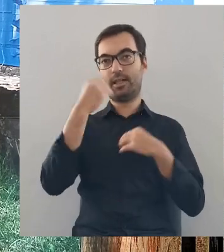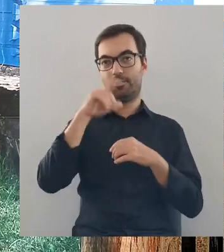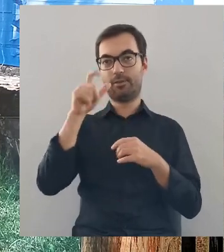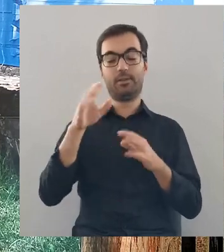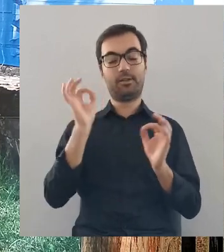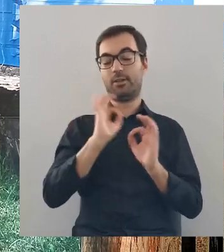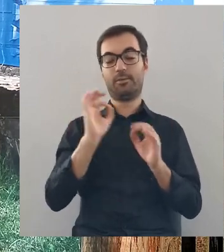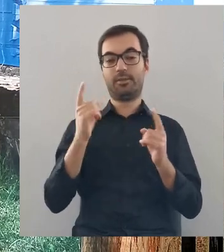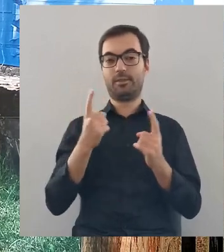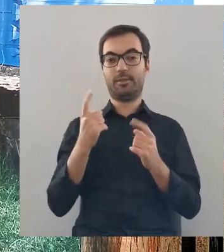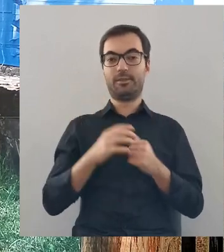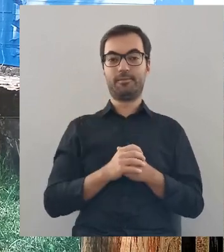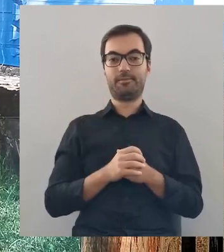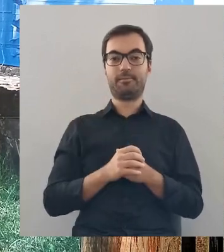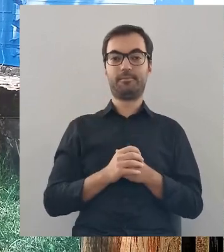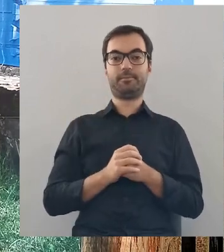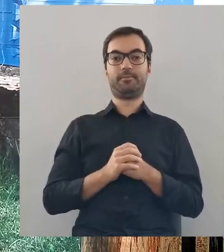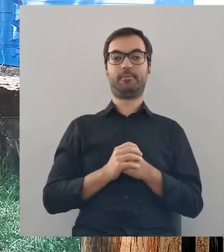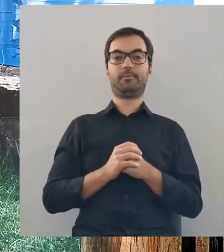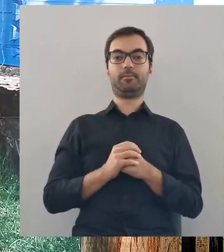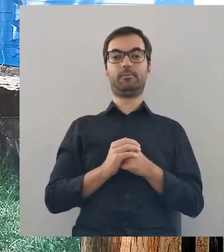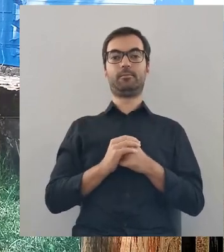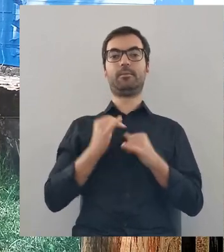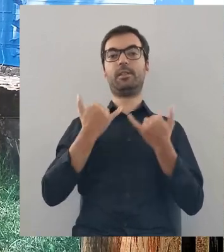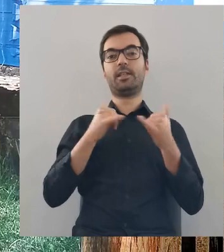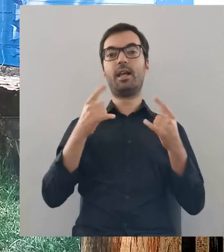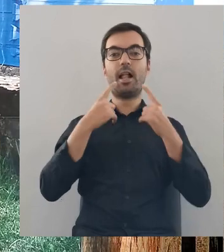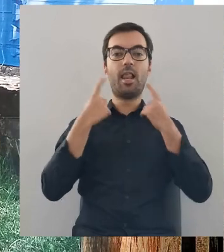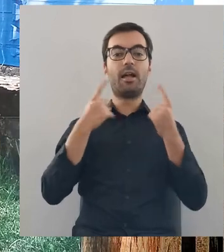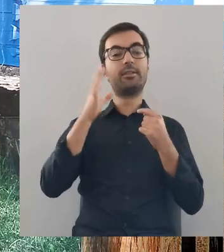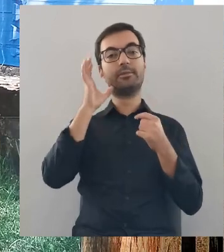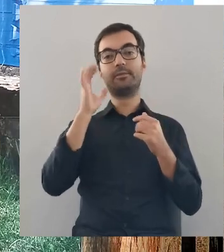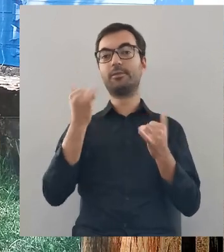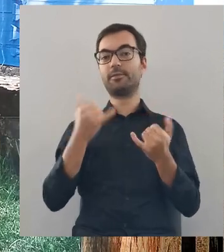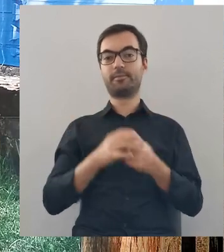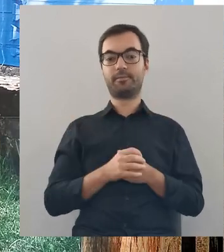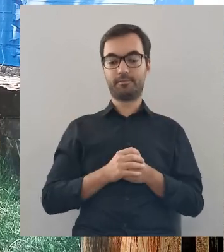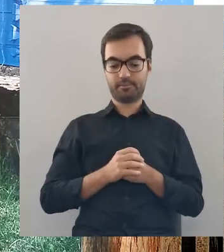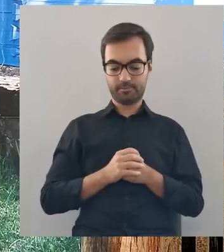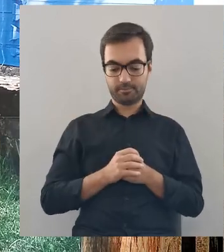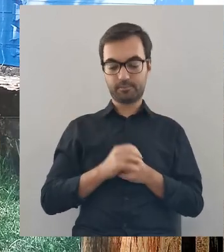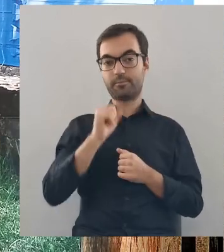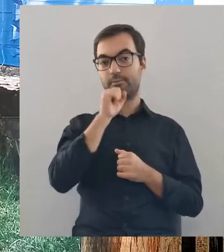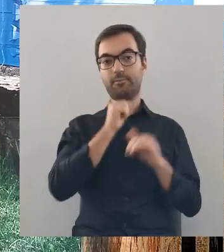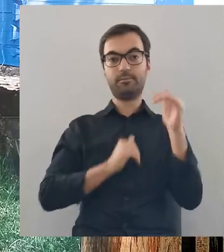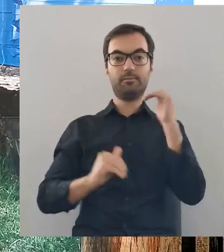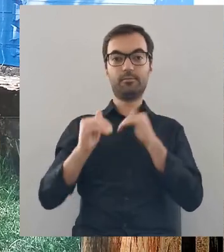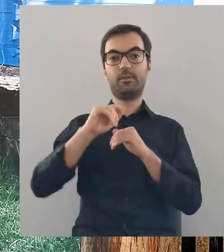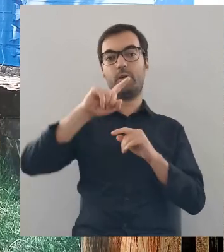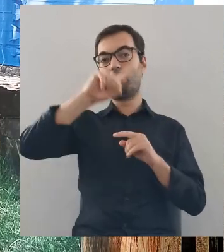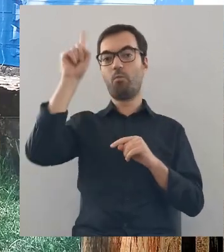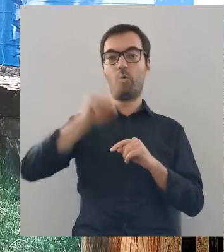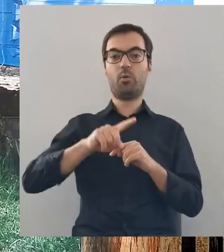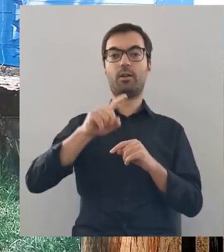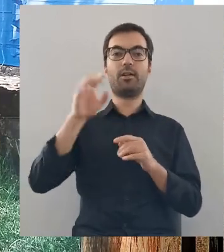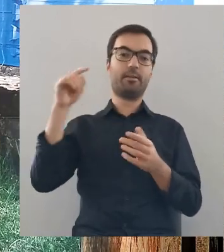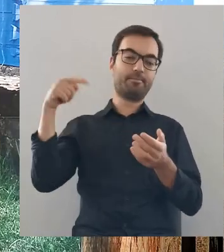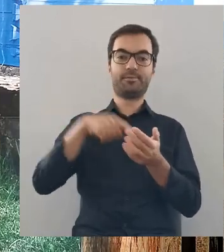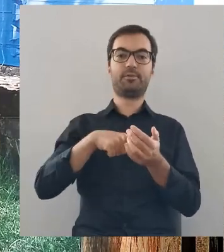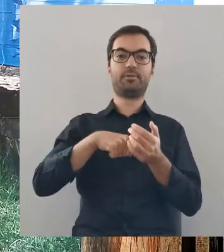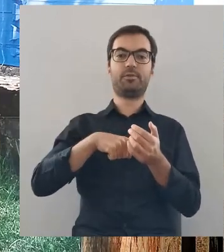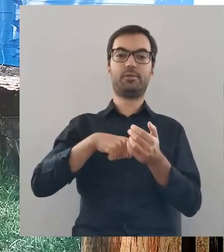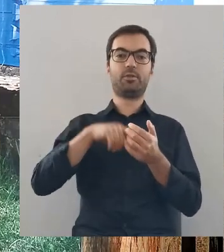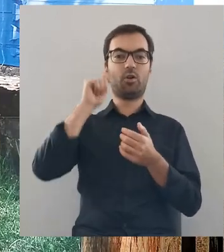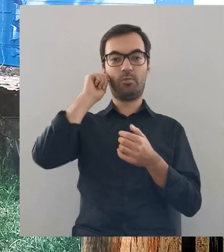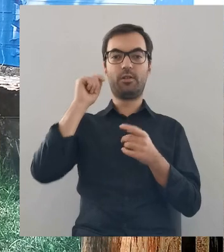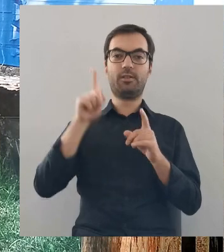została zjedzona przez wilki, więc zupełnie makabrytna historia. Inna legenda jest taka, że na Babiej Górze pioru